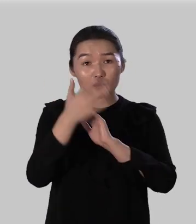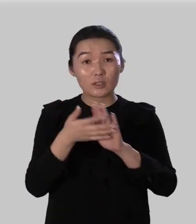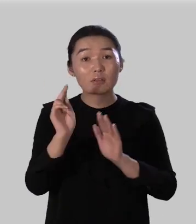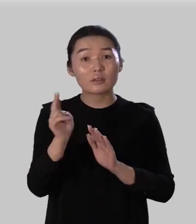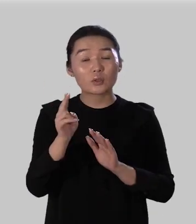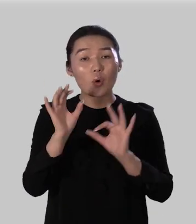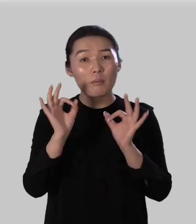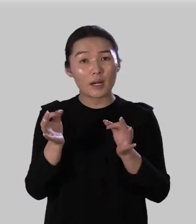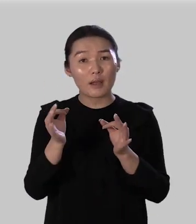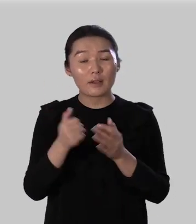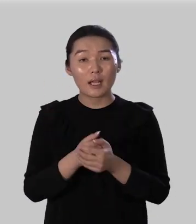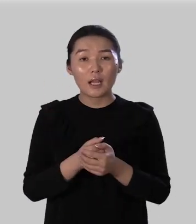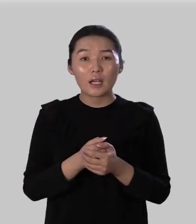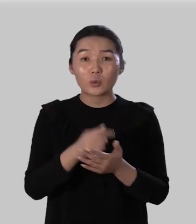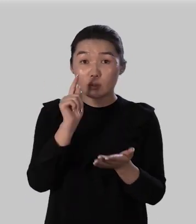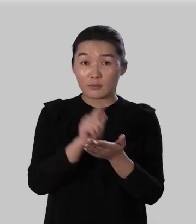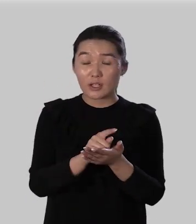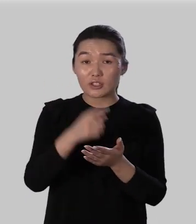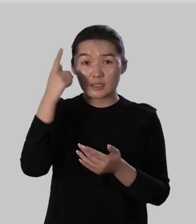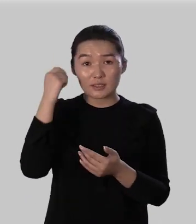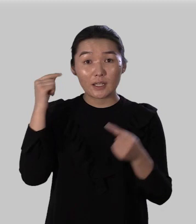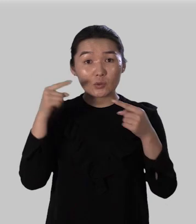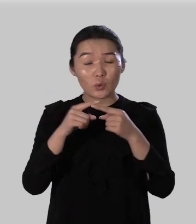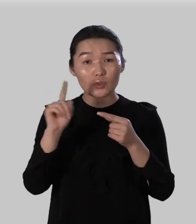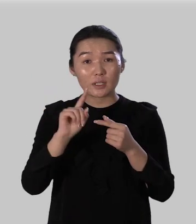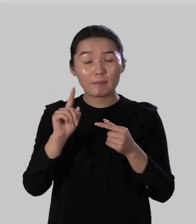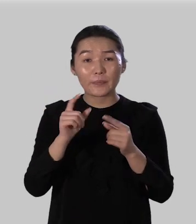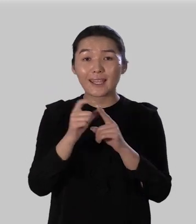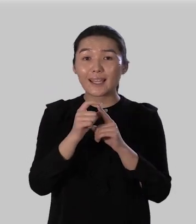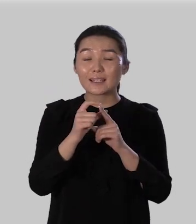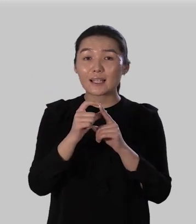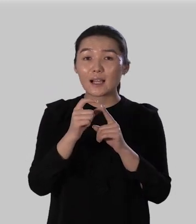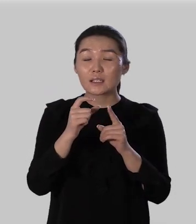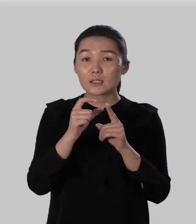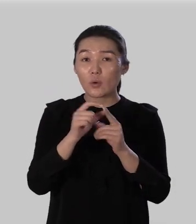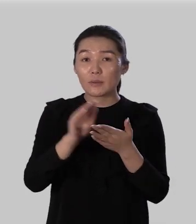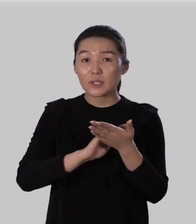них прав но вот что должны знать точно это слово пишется с буквой z